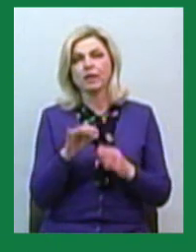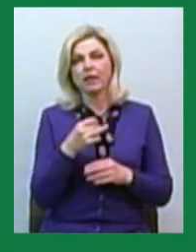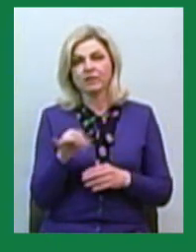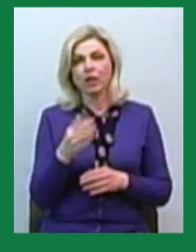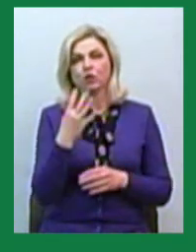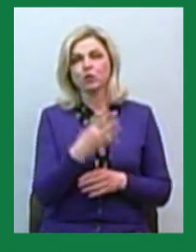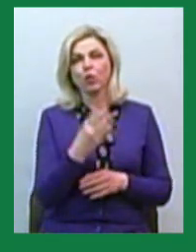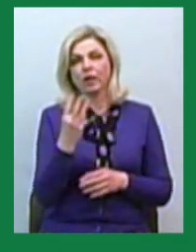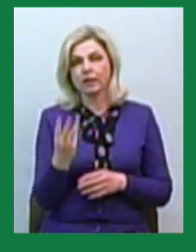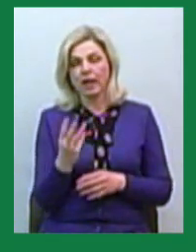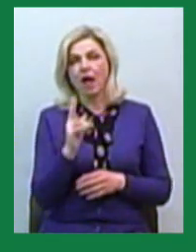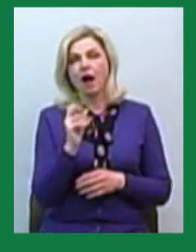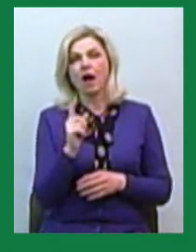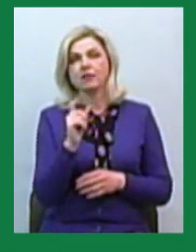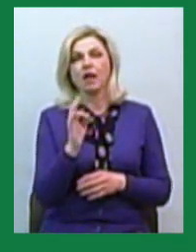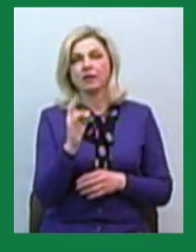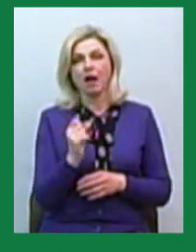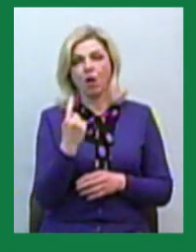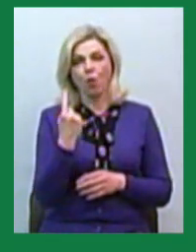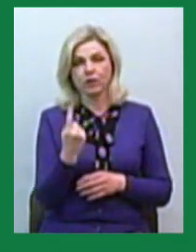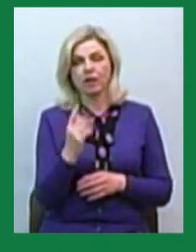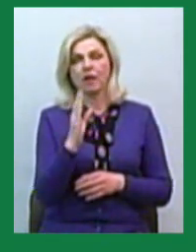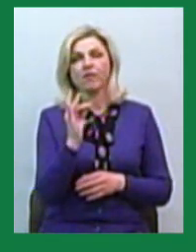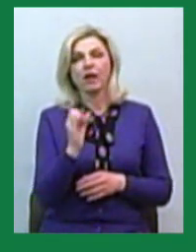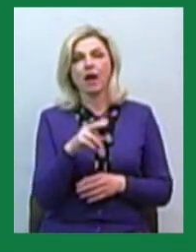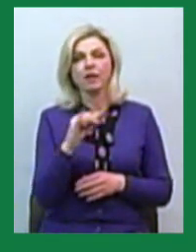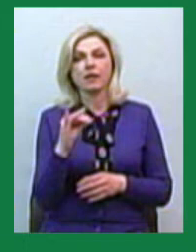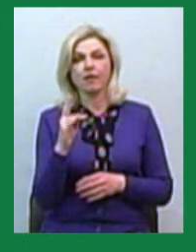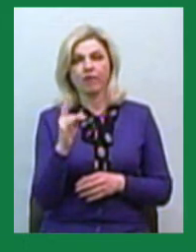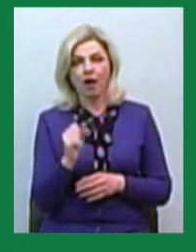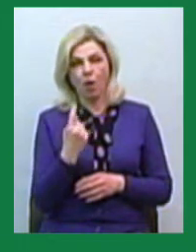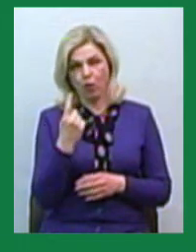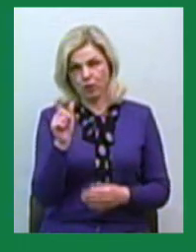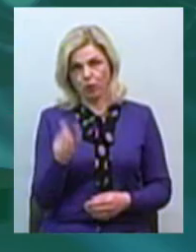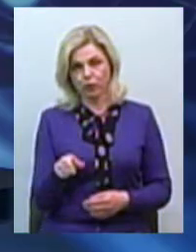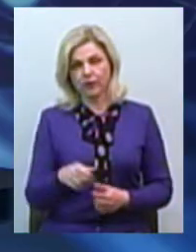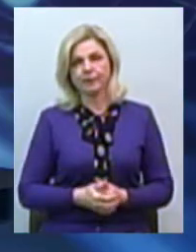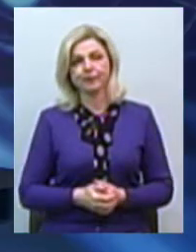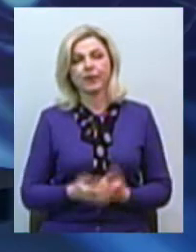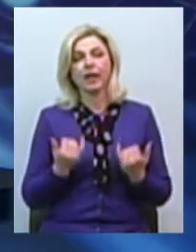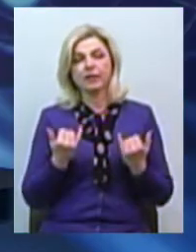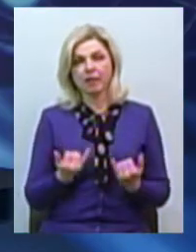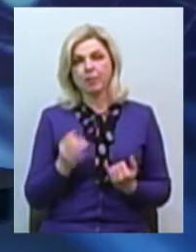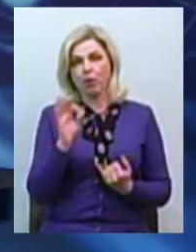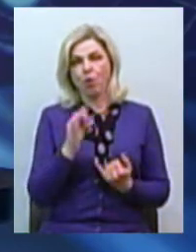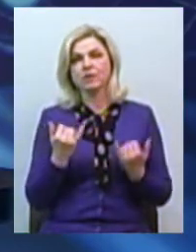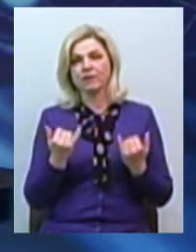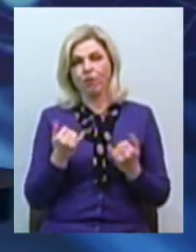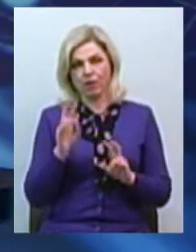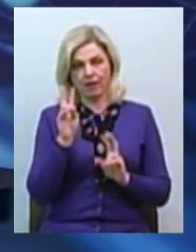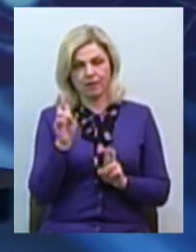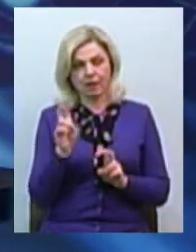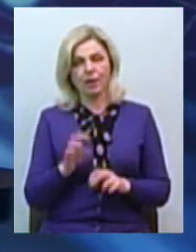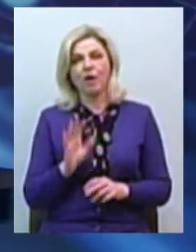43, Казанківський район 1, Брадівський район 1 людина. Тепер до сьогоднішньої теми.